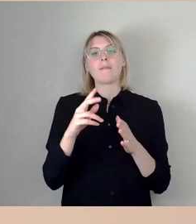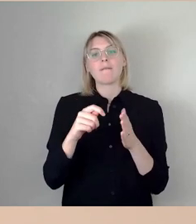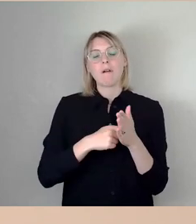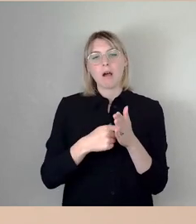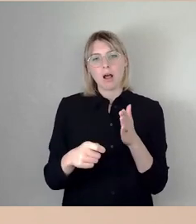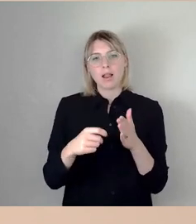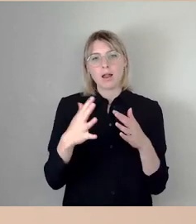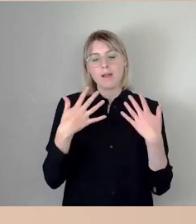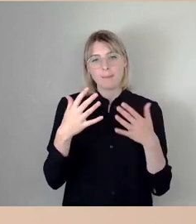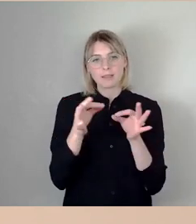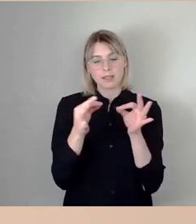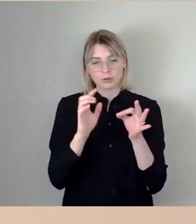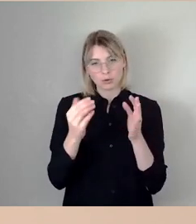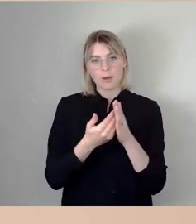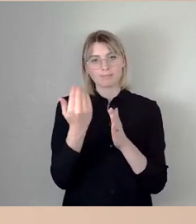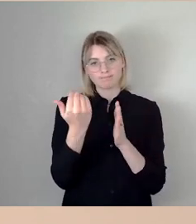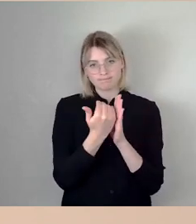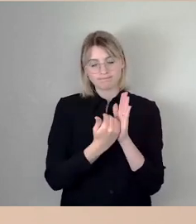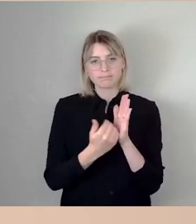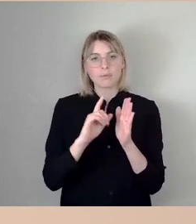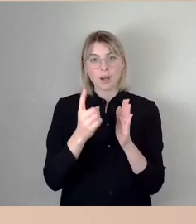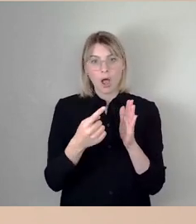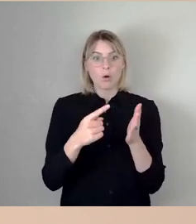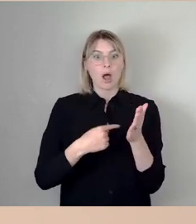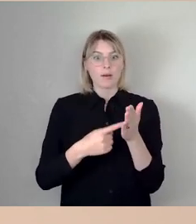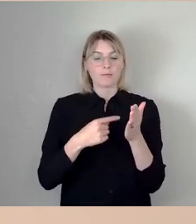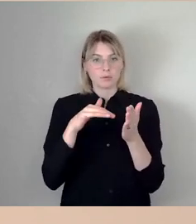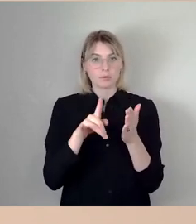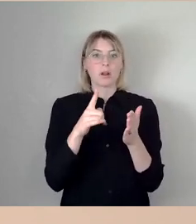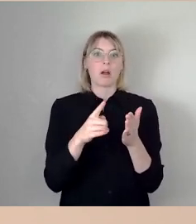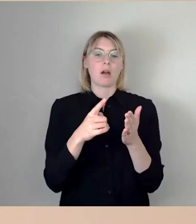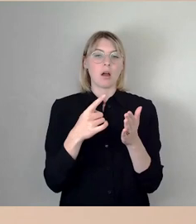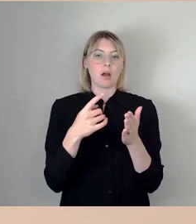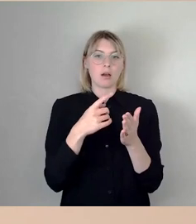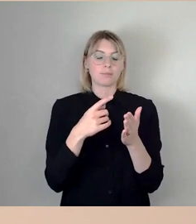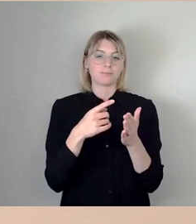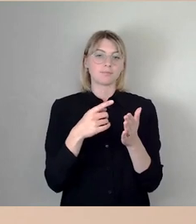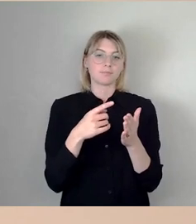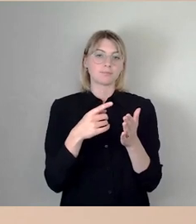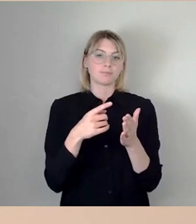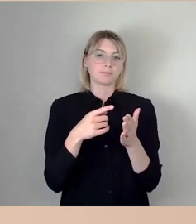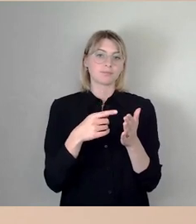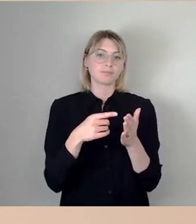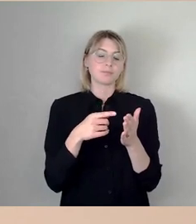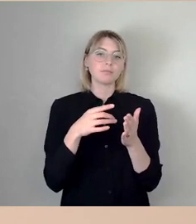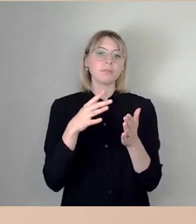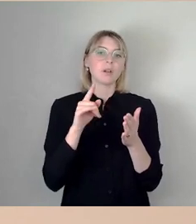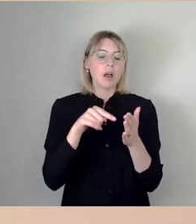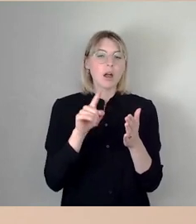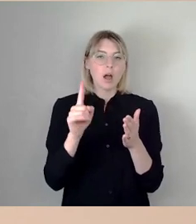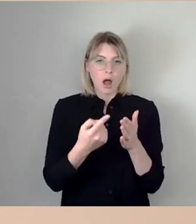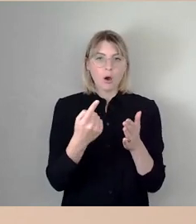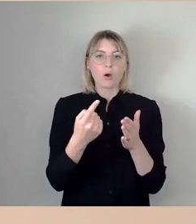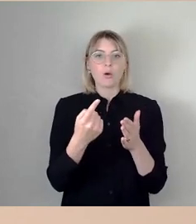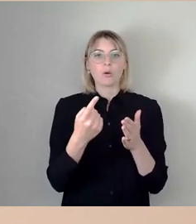einer ähnlich anspruchsvollen Satzung der berühmten Straßenkunstsatzung, ist ja auch hinbekommen, am Ende mit einer relativ breiten Mehrheit hier im Rat einen Kompromiss